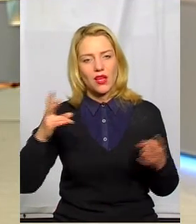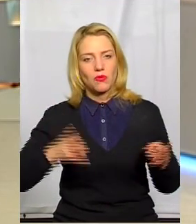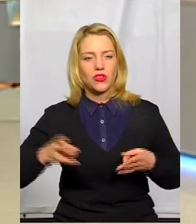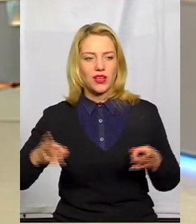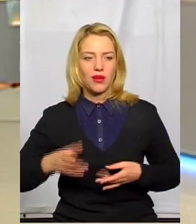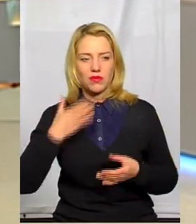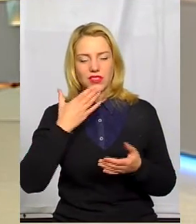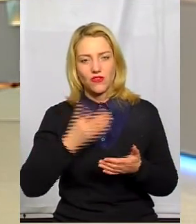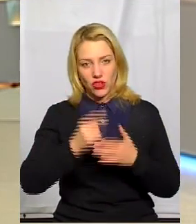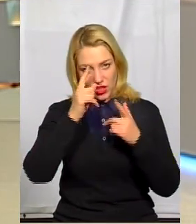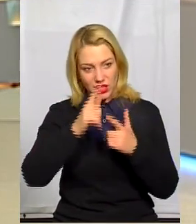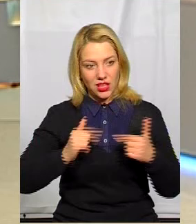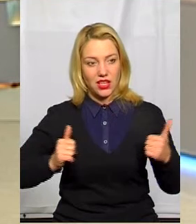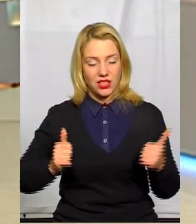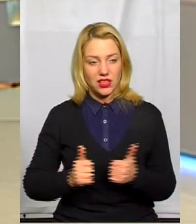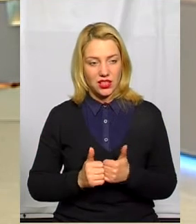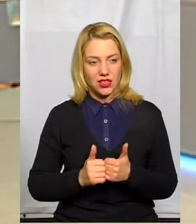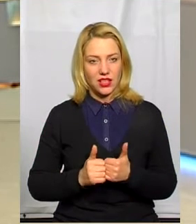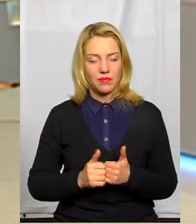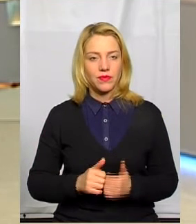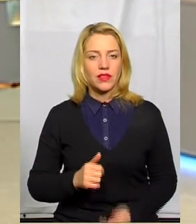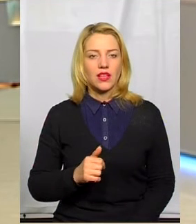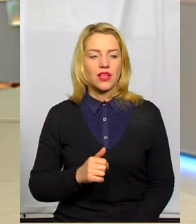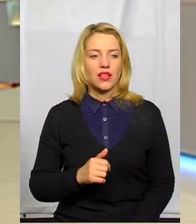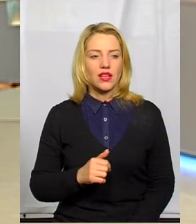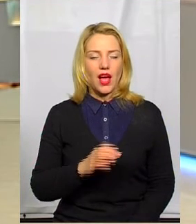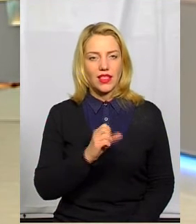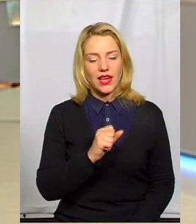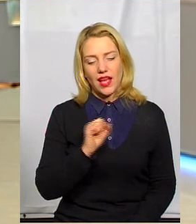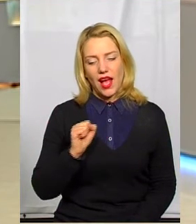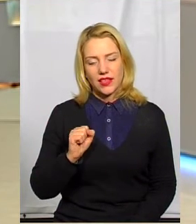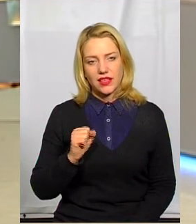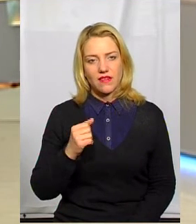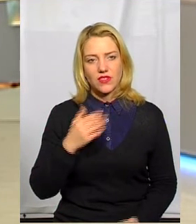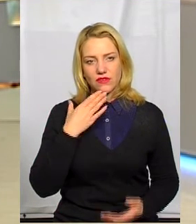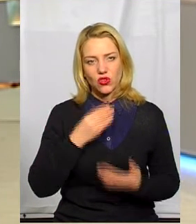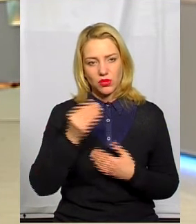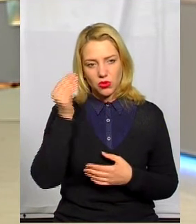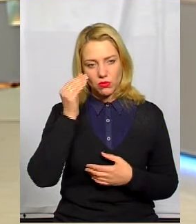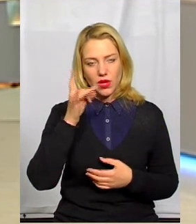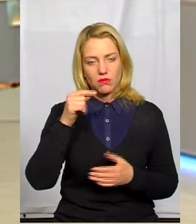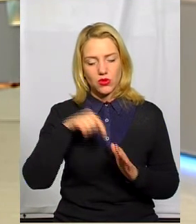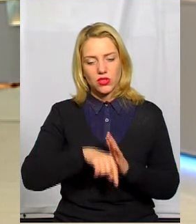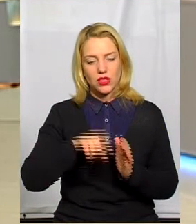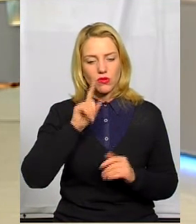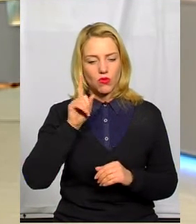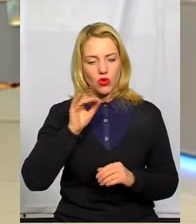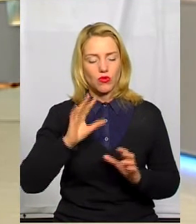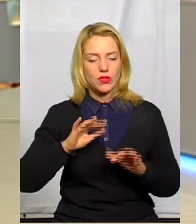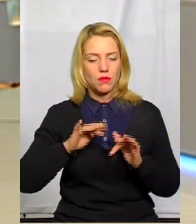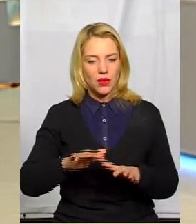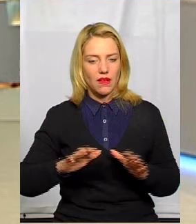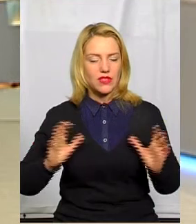своєї країни. Із Андрієм Агієвим своїми думками про означення молоді у справі збереження